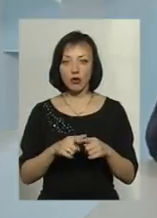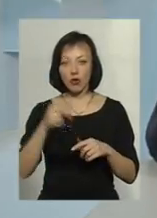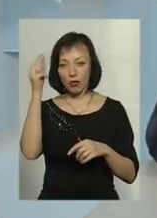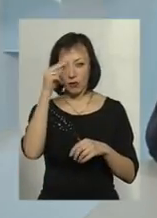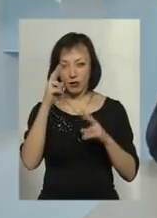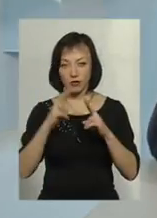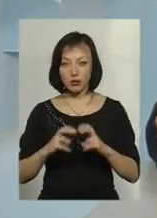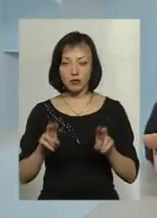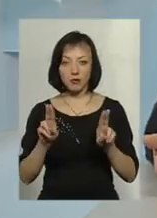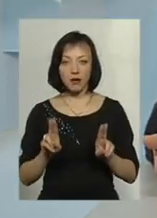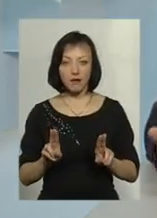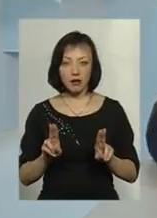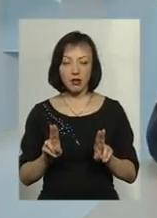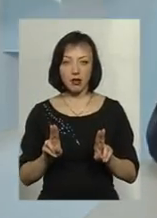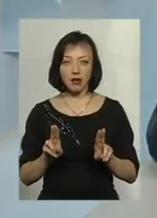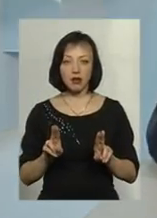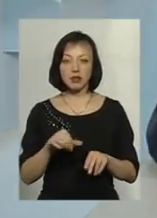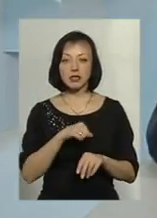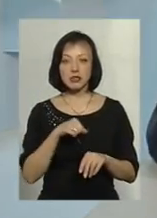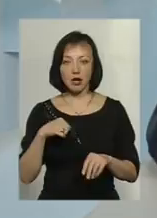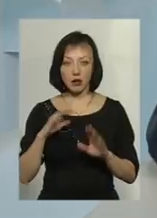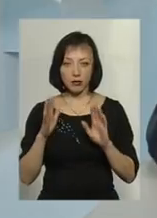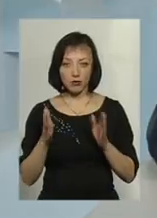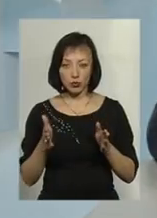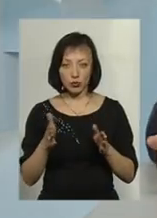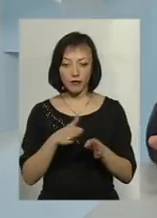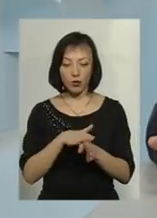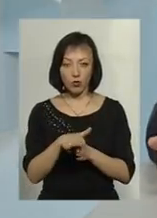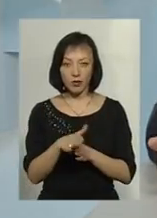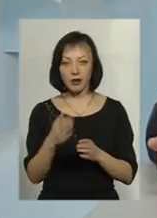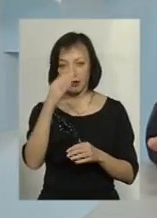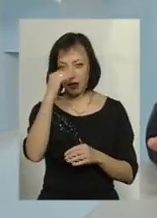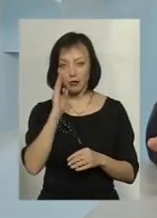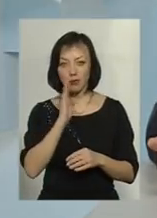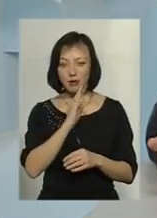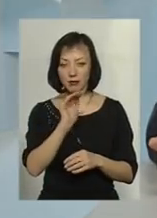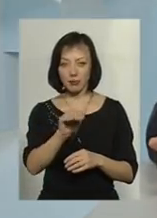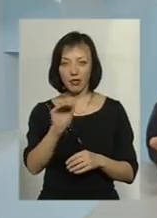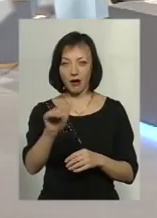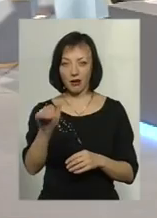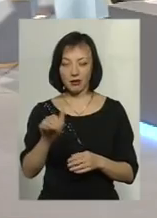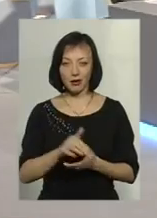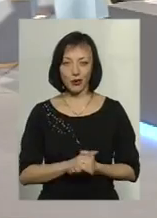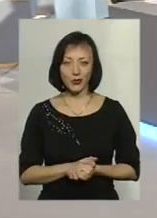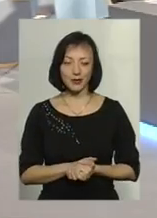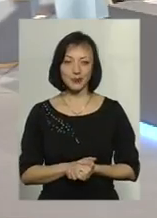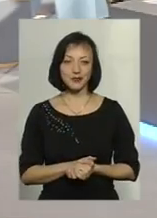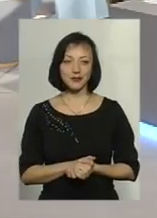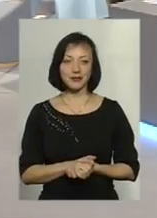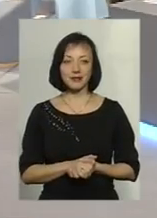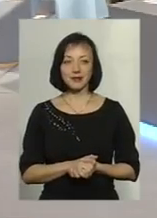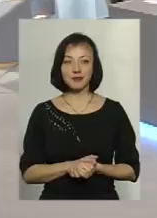ці правила, вони і самі будуть дотримуватися, і десь татові з мамою. Нагадаю, що ви ж